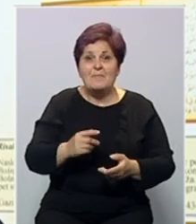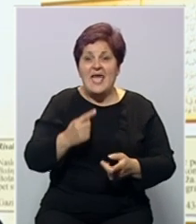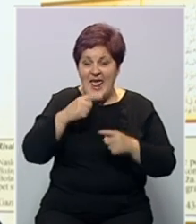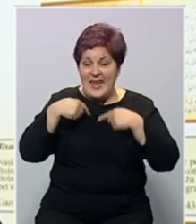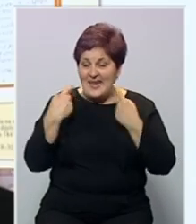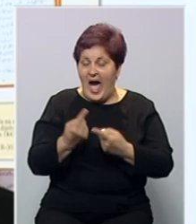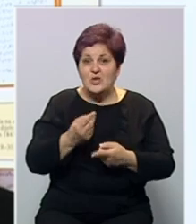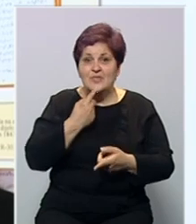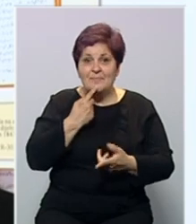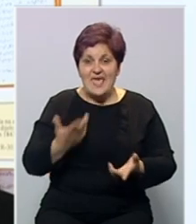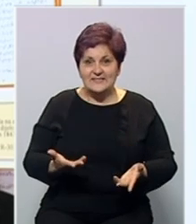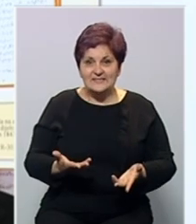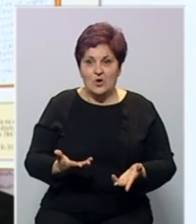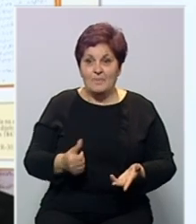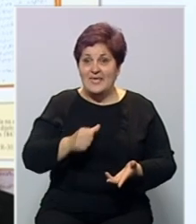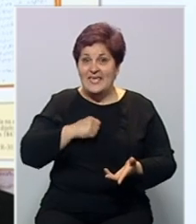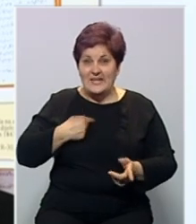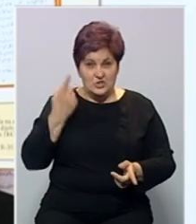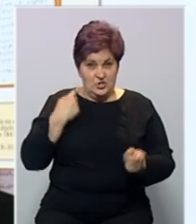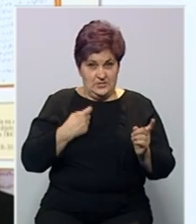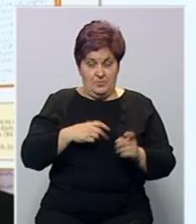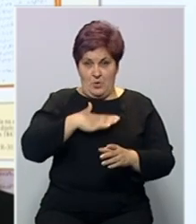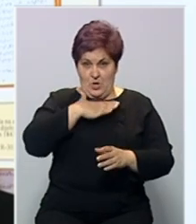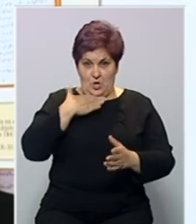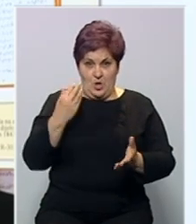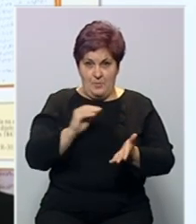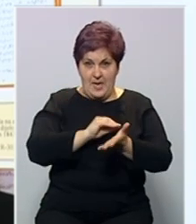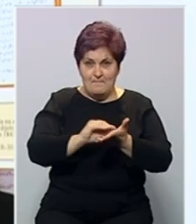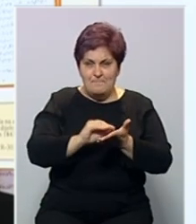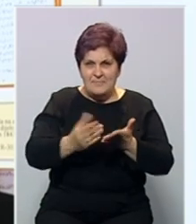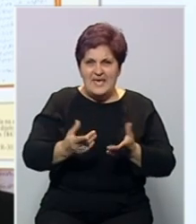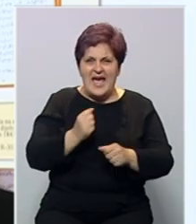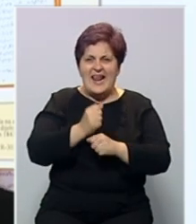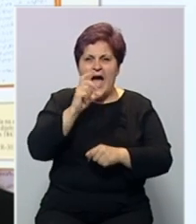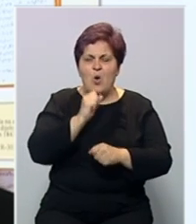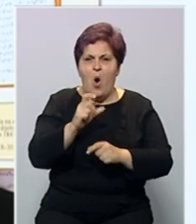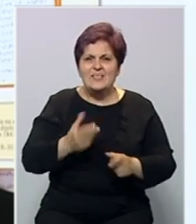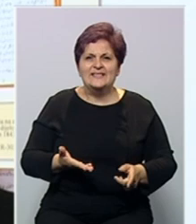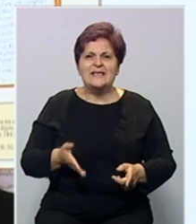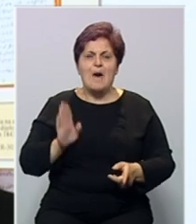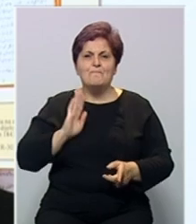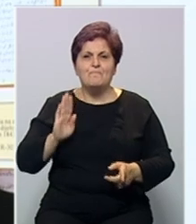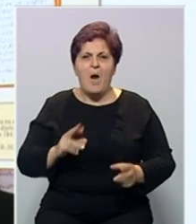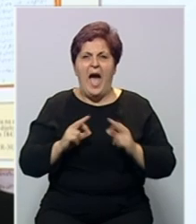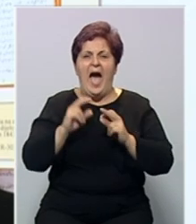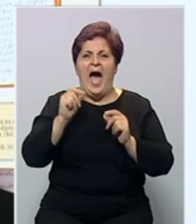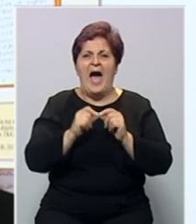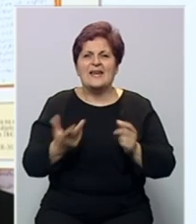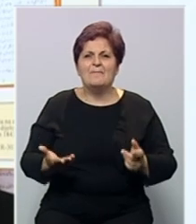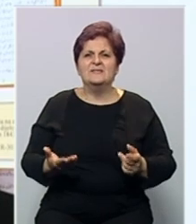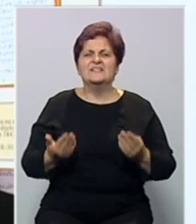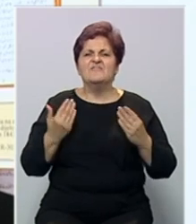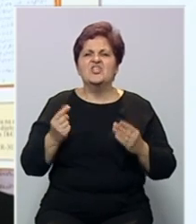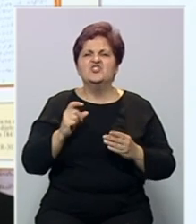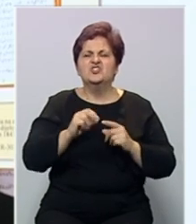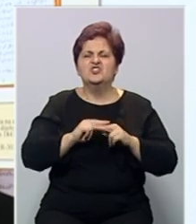jezikom toga vremena. Sama činjenica je da kroz našu historiju imamo toliki broj pisama, različite blagoljice, bosančice, arebice, savremeni čirilice,